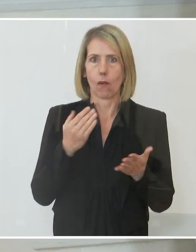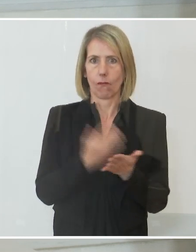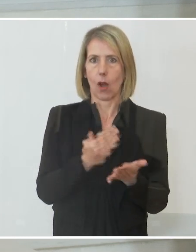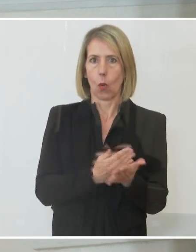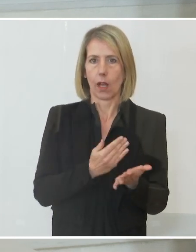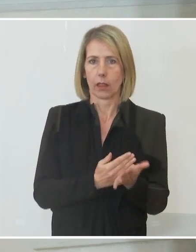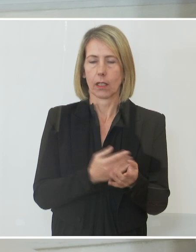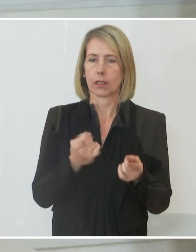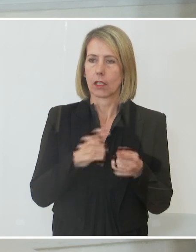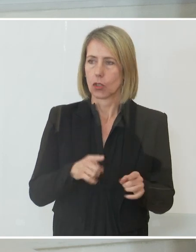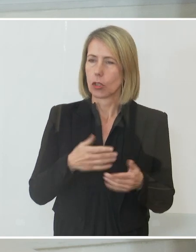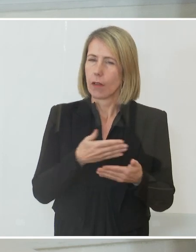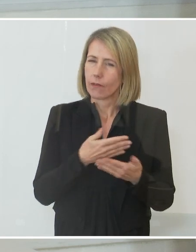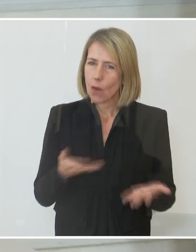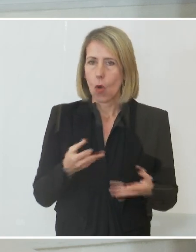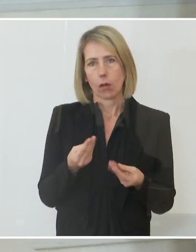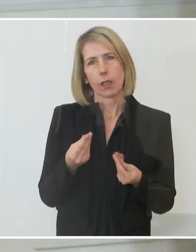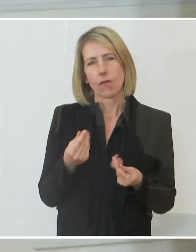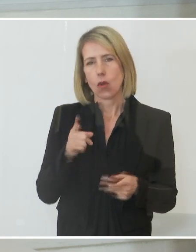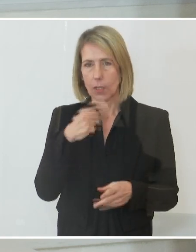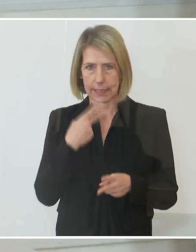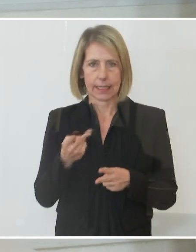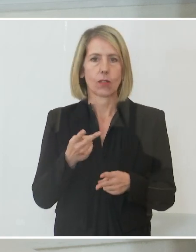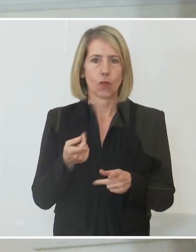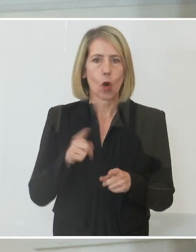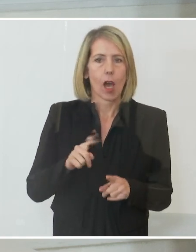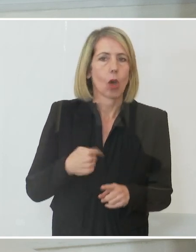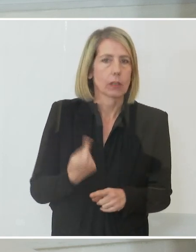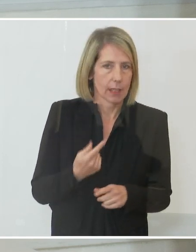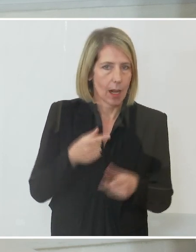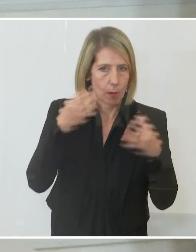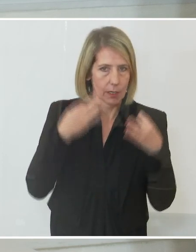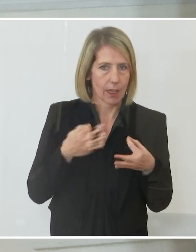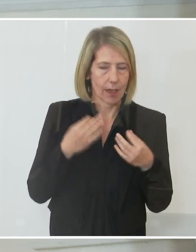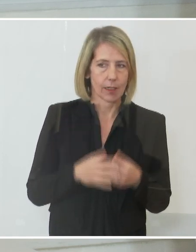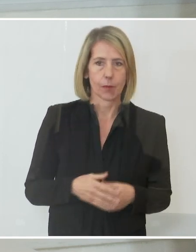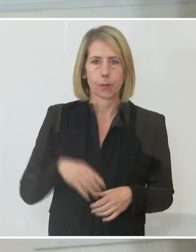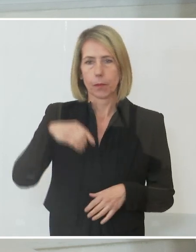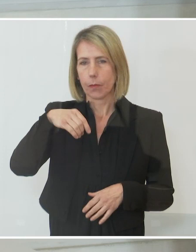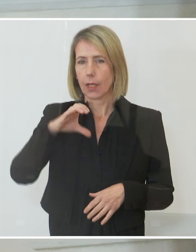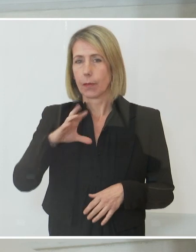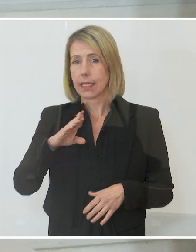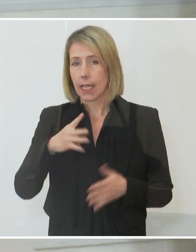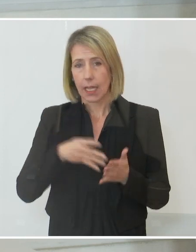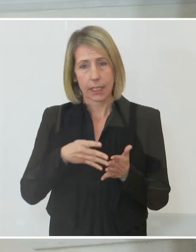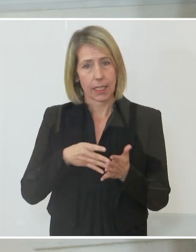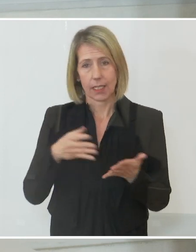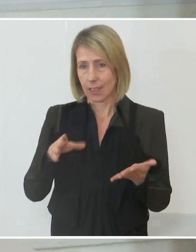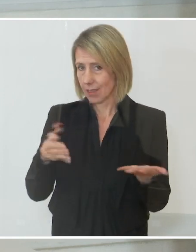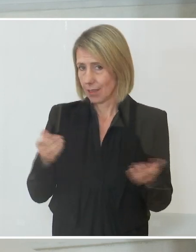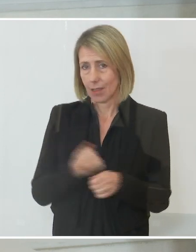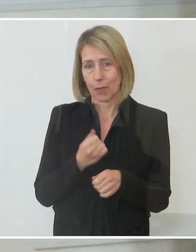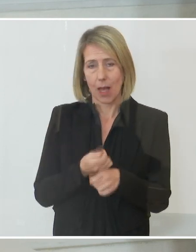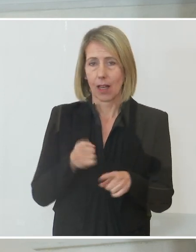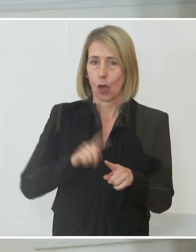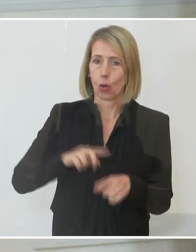is dort, wo es sinnvoll erscheint. Verwenden Sie PCR-Tests, wo es sinnvoll ist. Und nehmen Sie die Bo